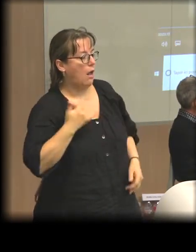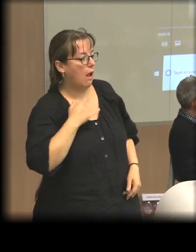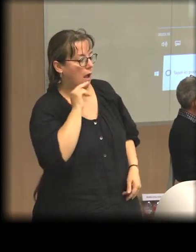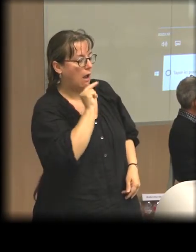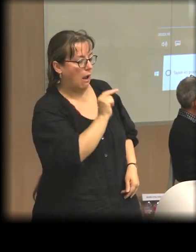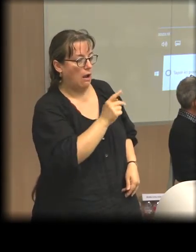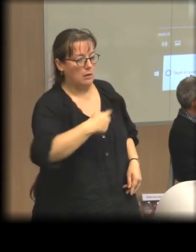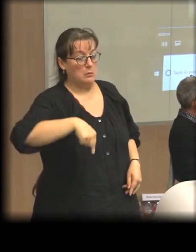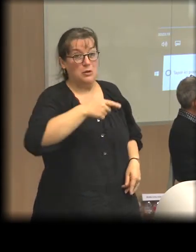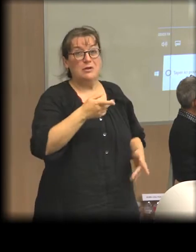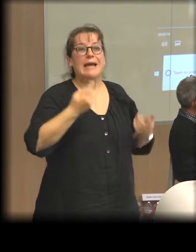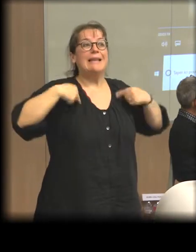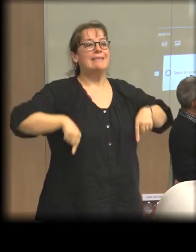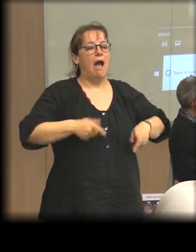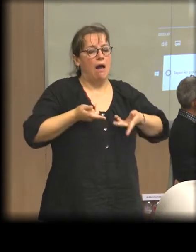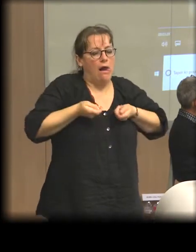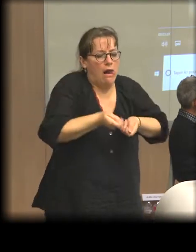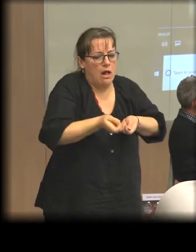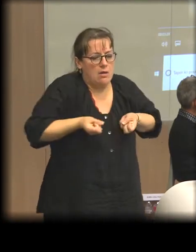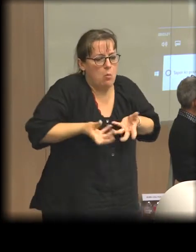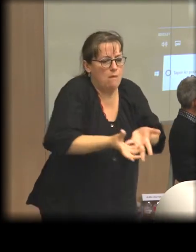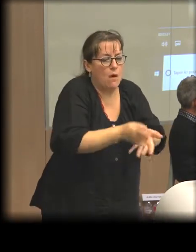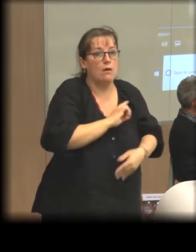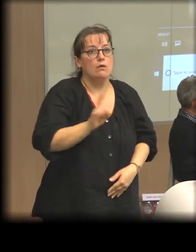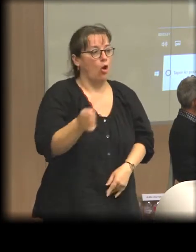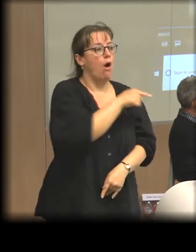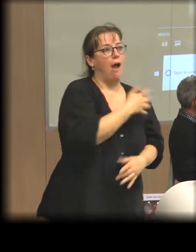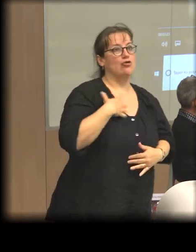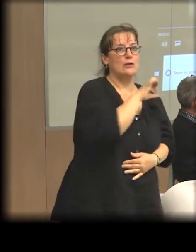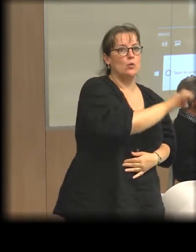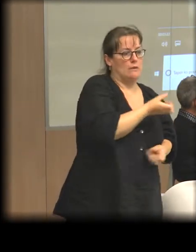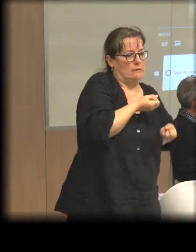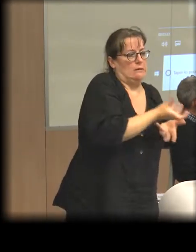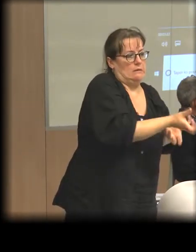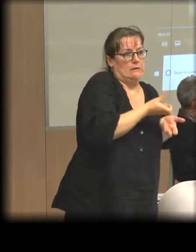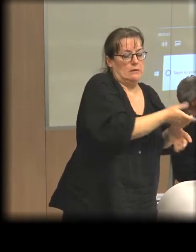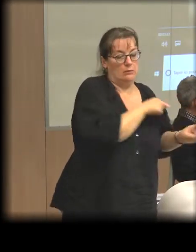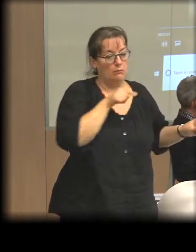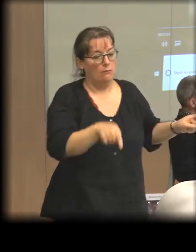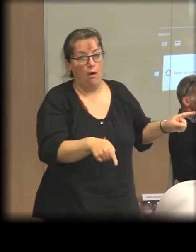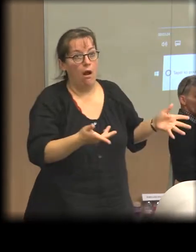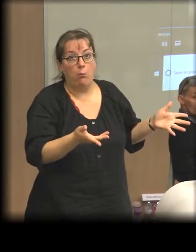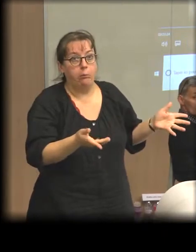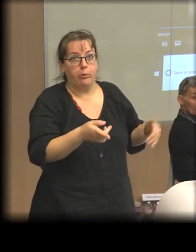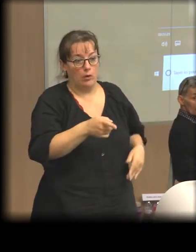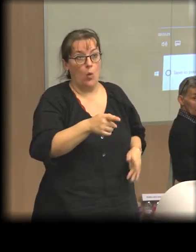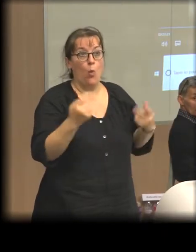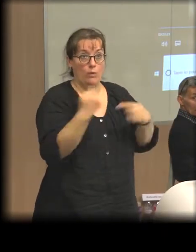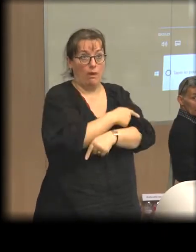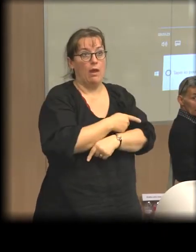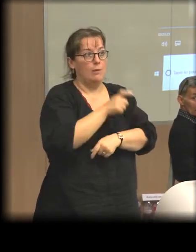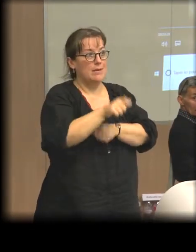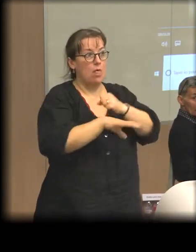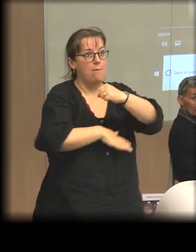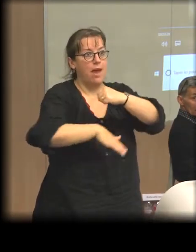une décision qu'a pris l'État d'implanter, comme en Argentine, une politique d'économie sociale. On voit que l'on est dans une prise de conscience